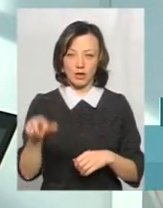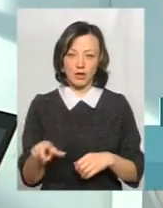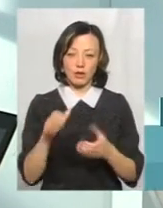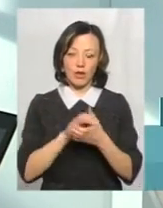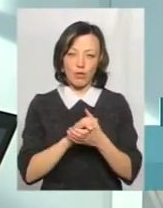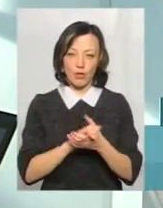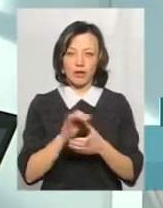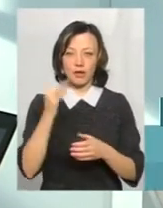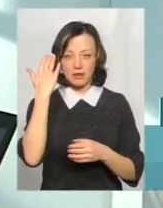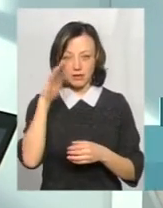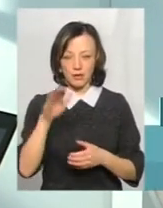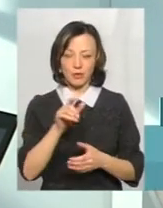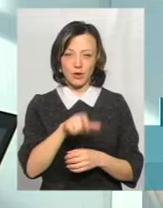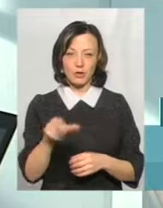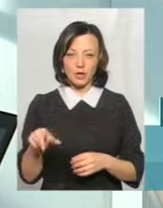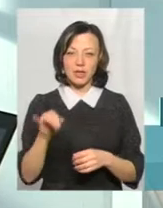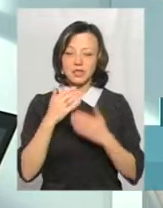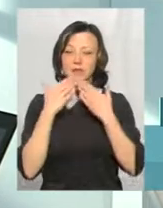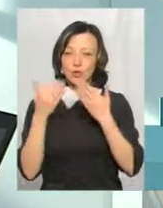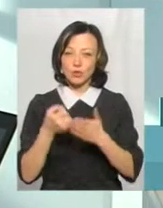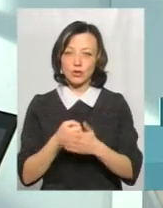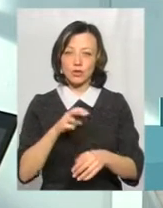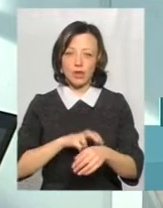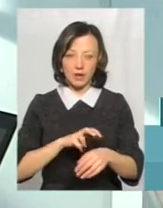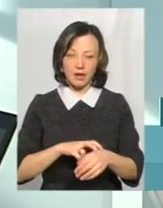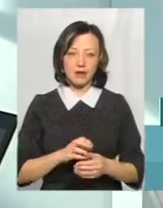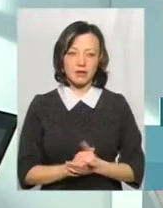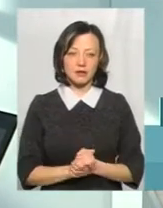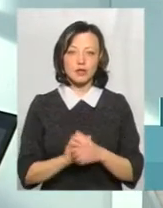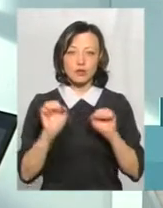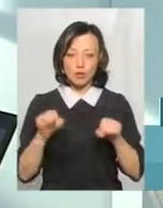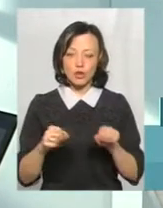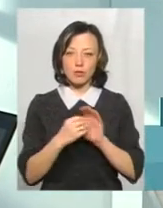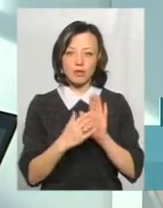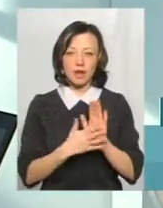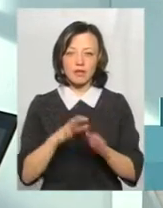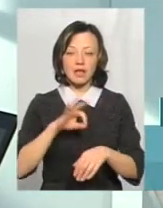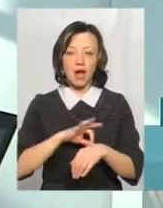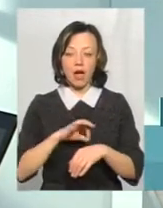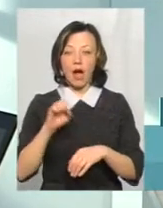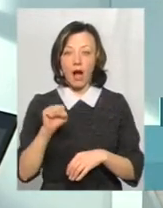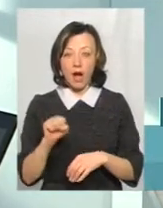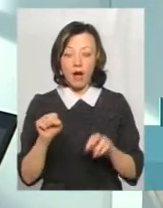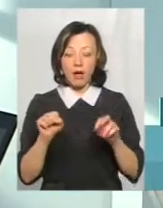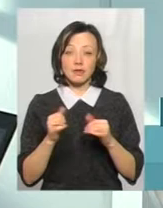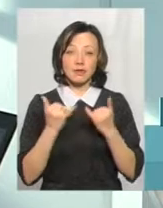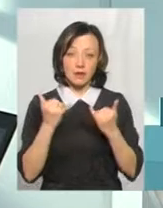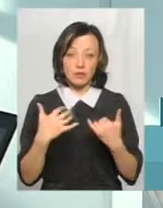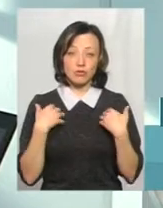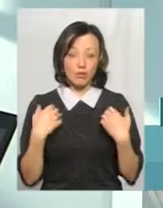знайомих людей і незнайомих людей. І звернутися, звичайно, до фіхівця, який зможе поставити діагноз. А для